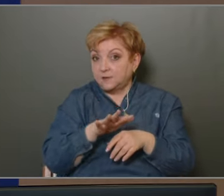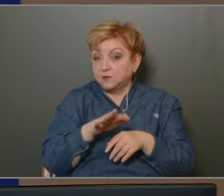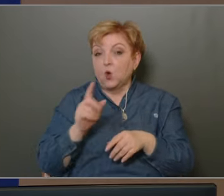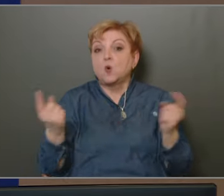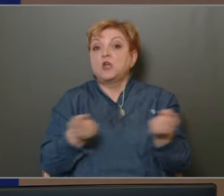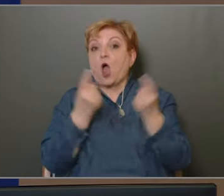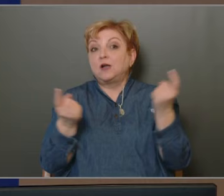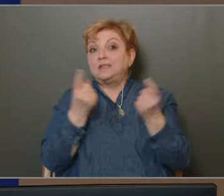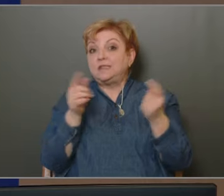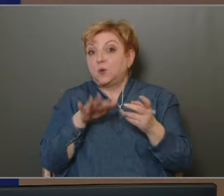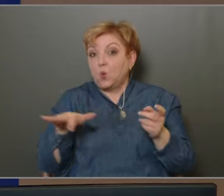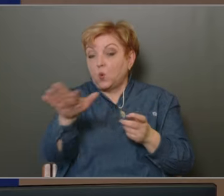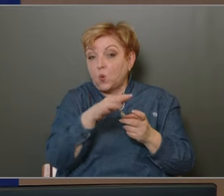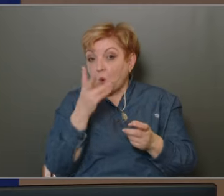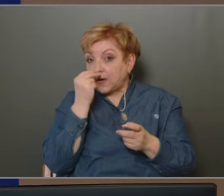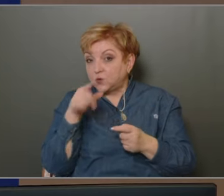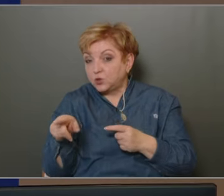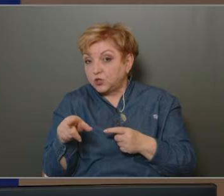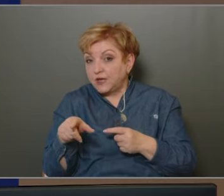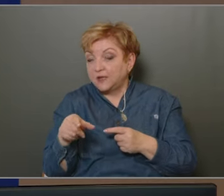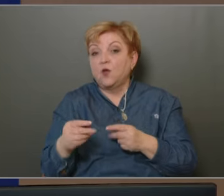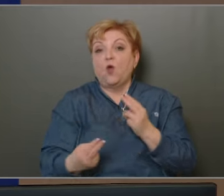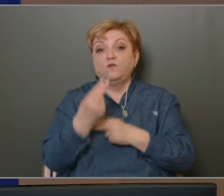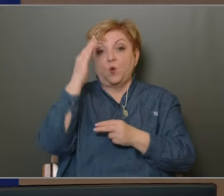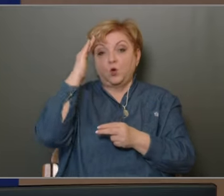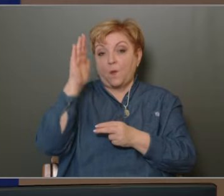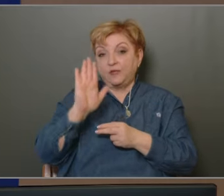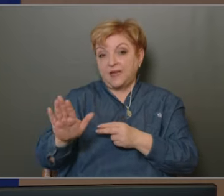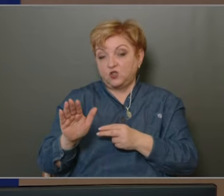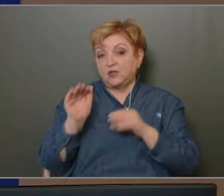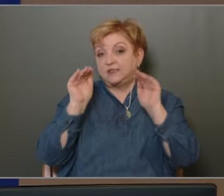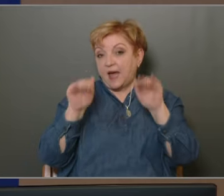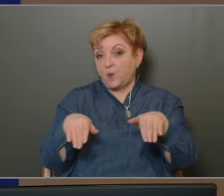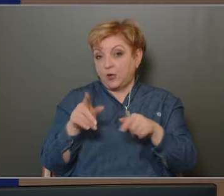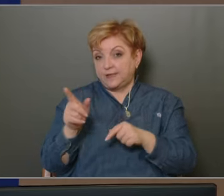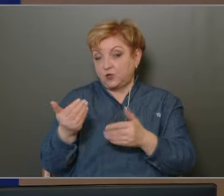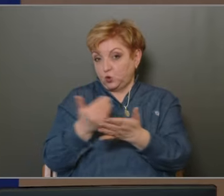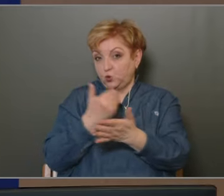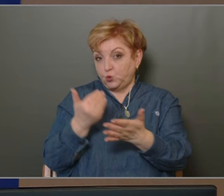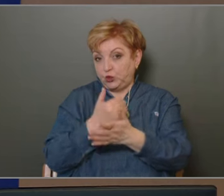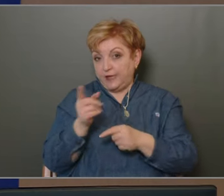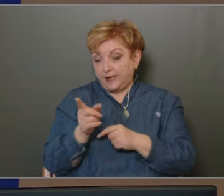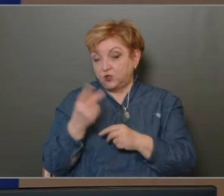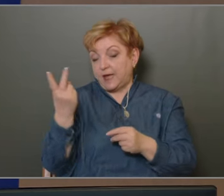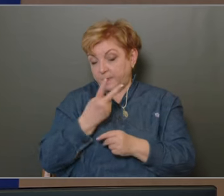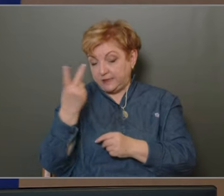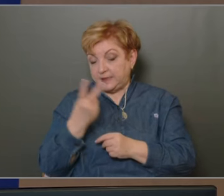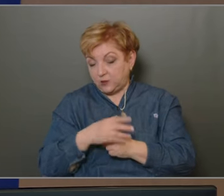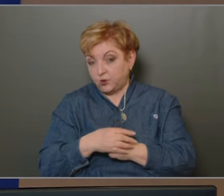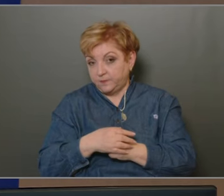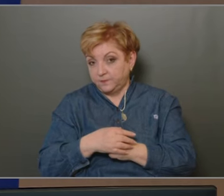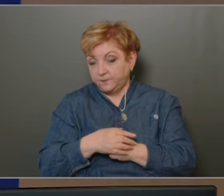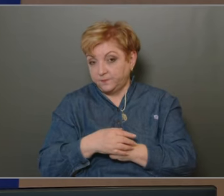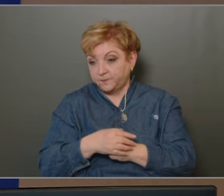ott akciózik a rendőrség És ez a főkapitányságnak a támogatása szükségeltetik természetesen